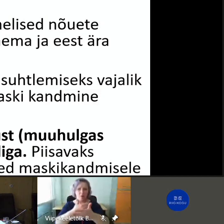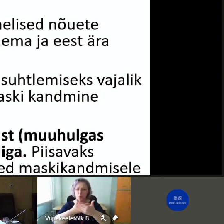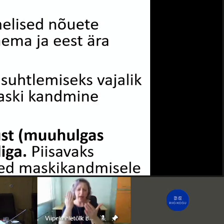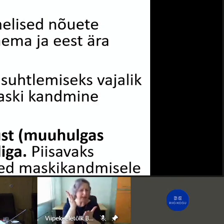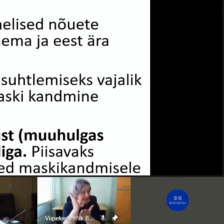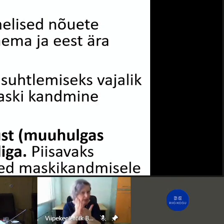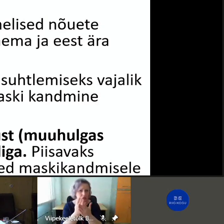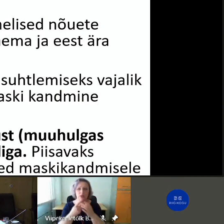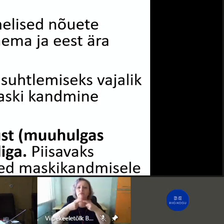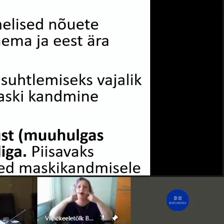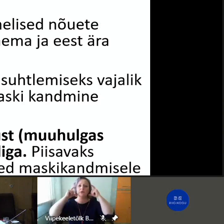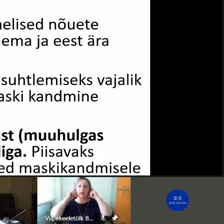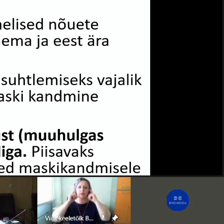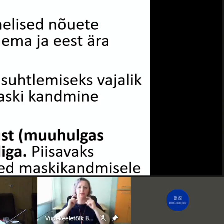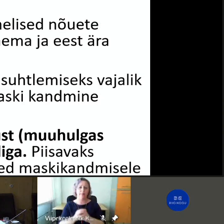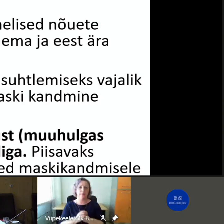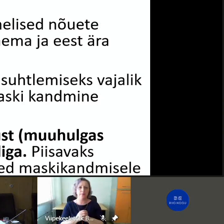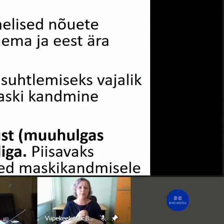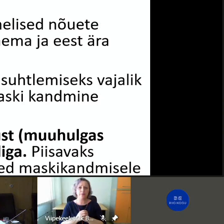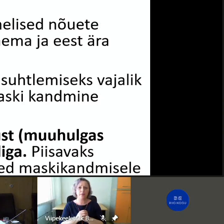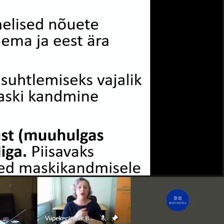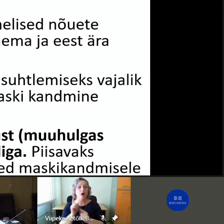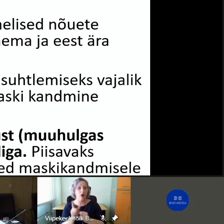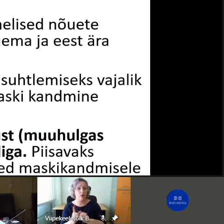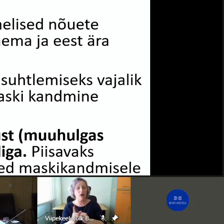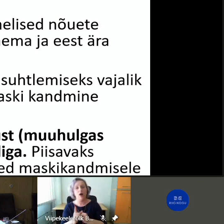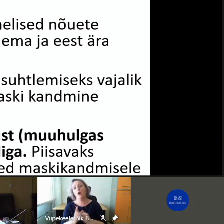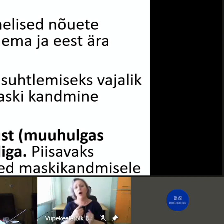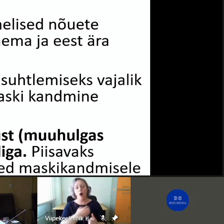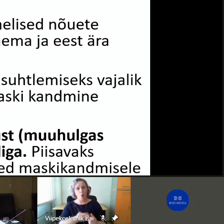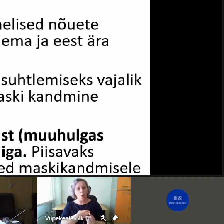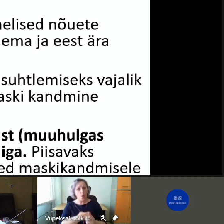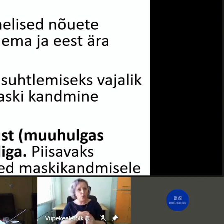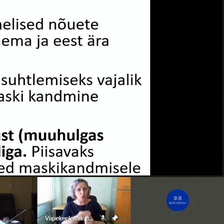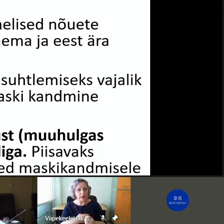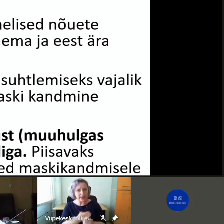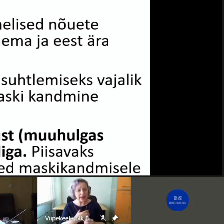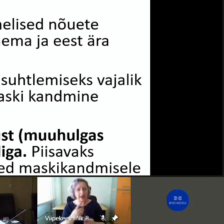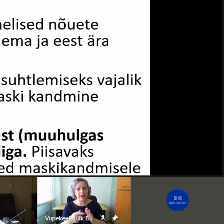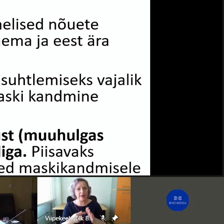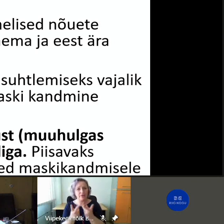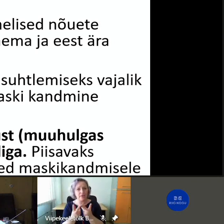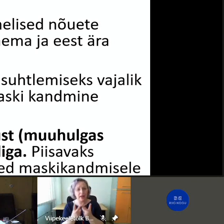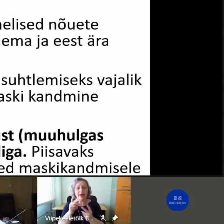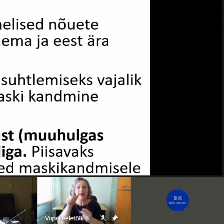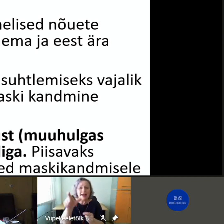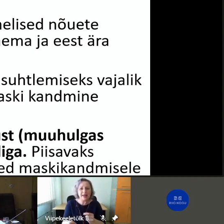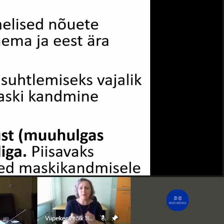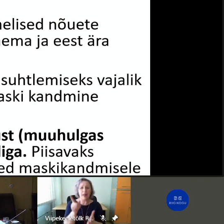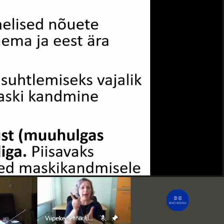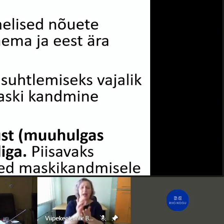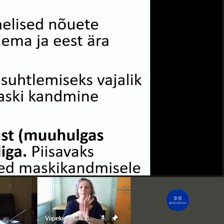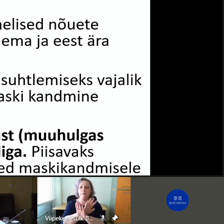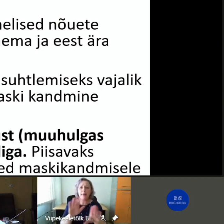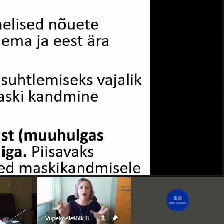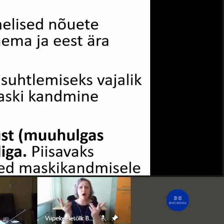paneme kindlasti maske ette. Aga oluline moment on see, et inimene ei pea tõestama